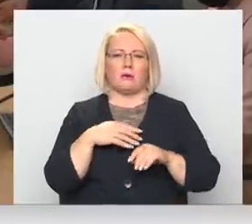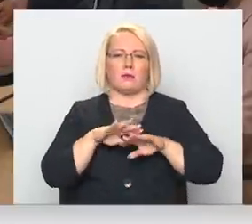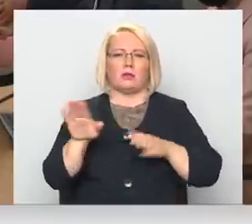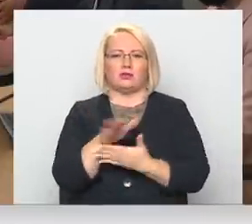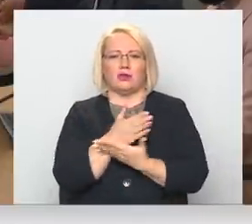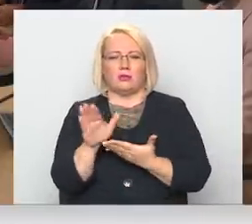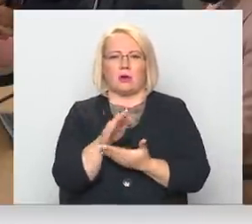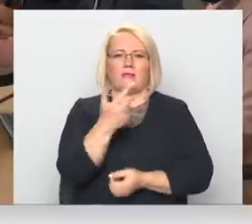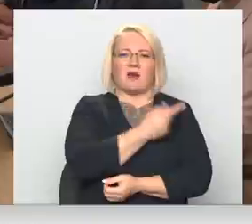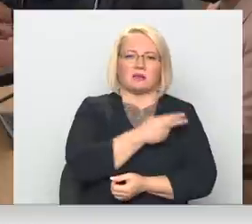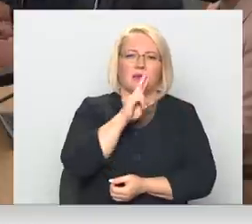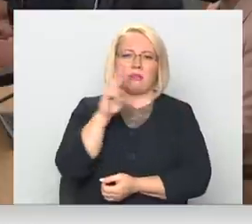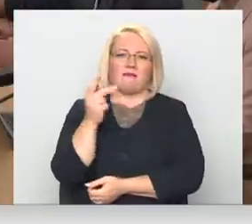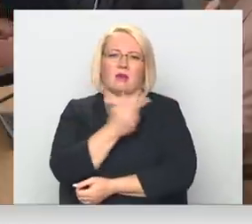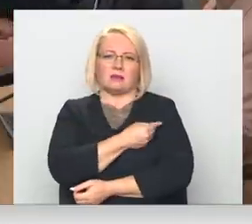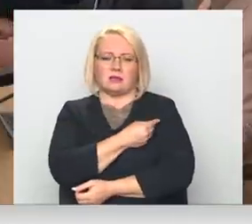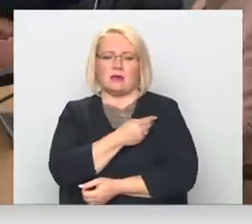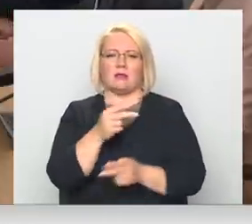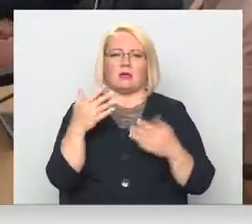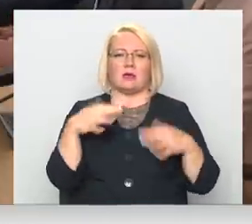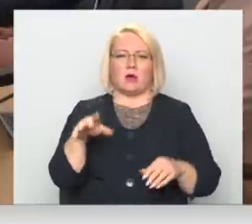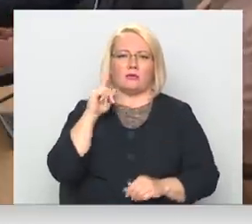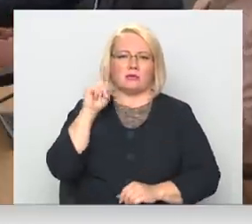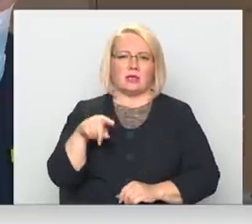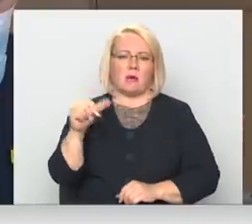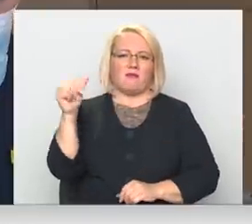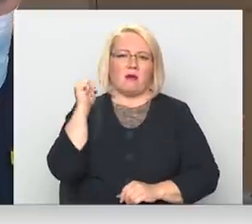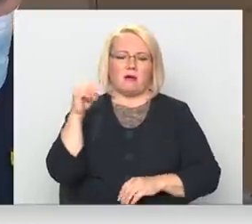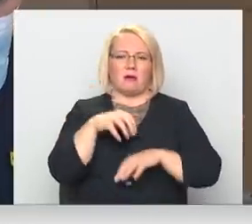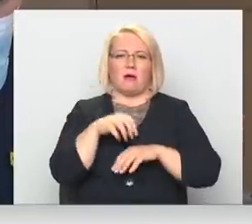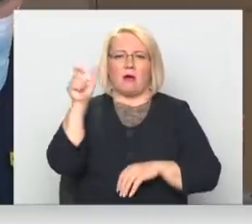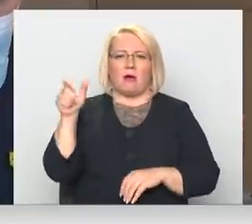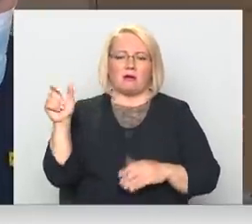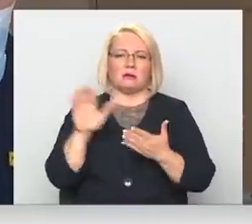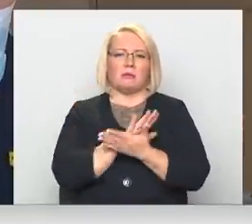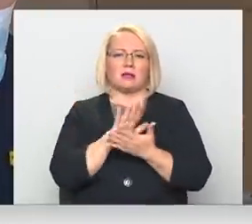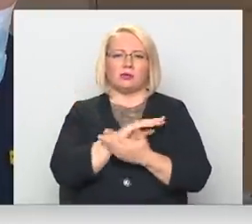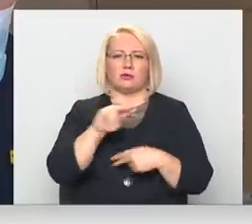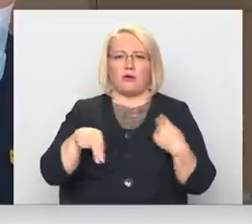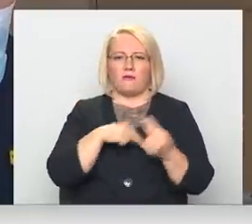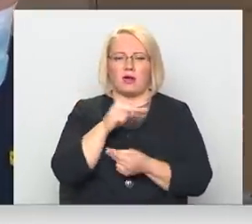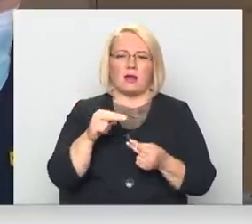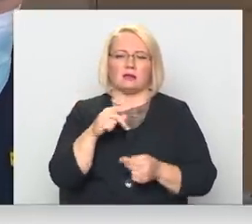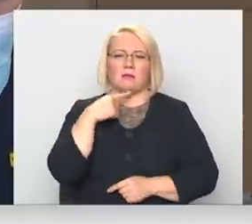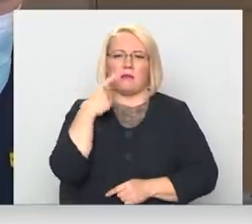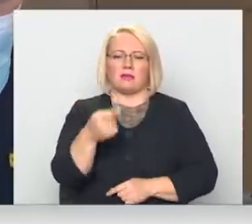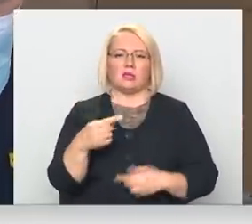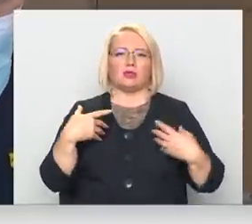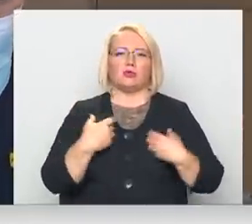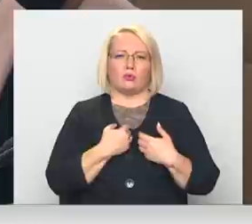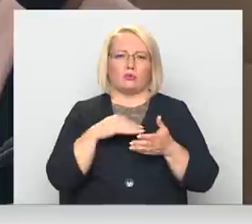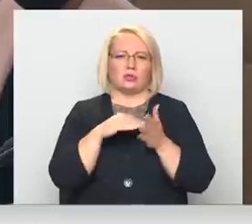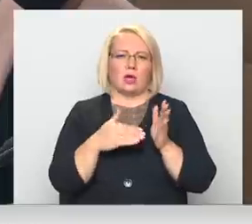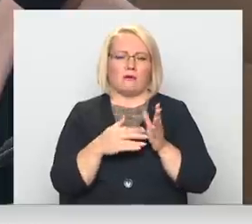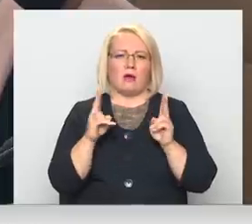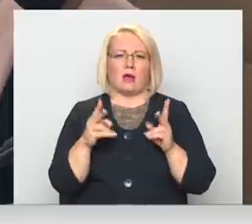vakcinētojos, nevakcinētojos. Kā zinām vakar ārsti preses konference iezīmēja diezgan drūlmainu par to, kā